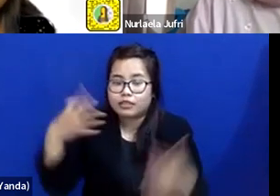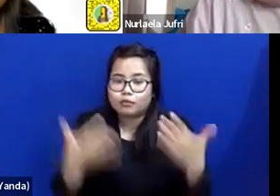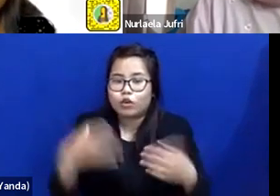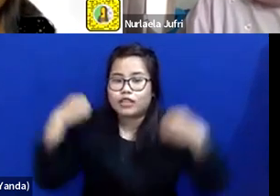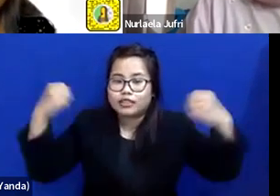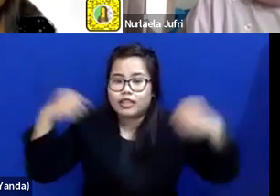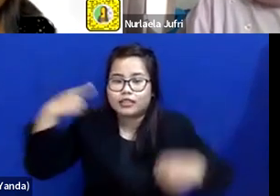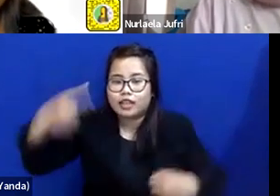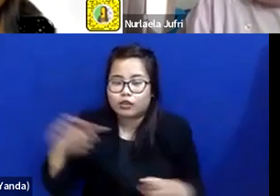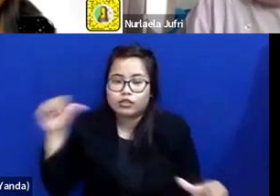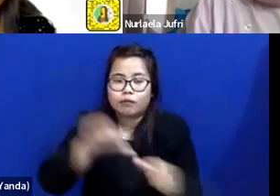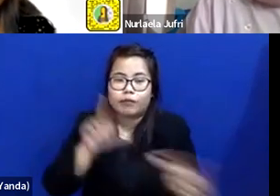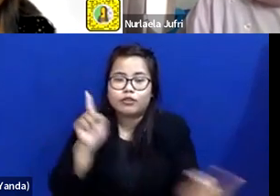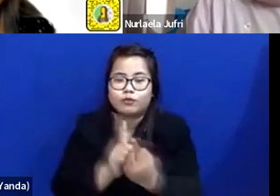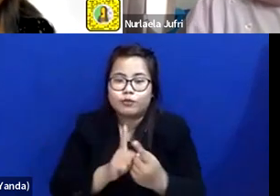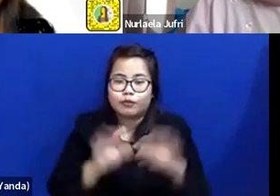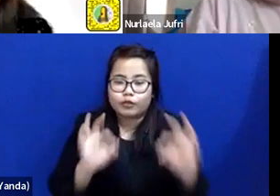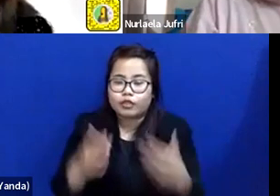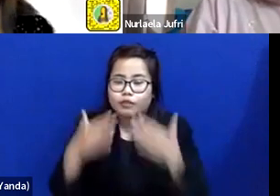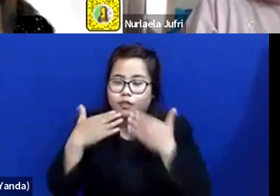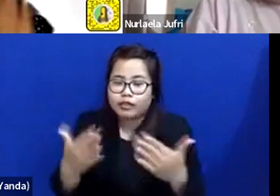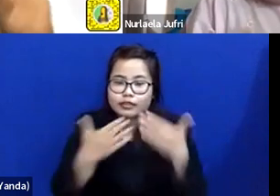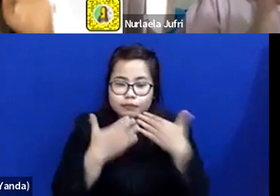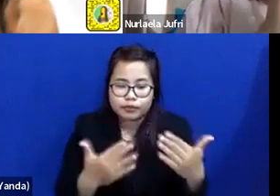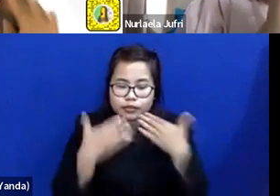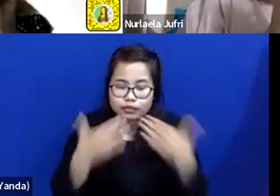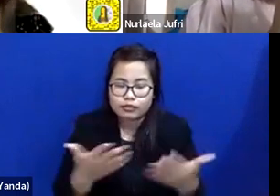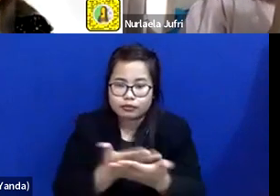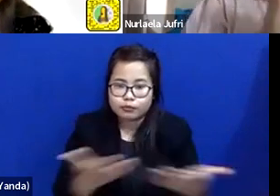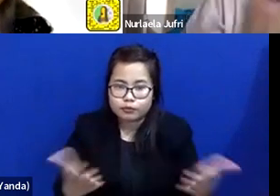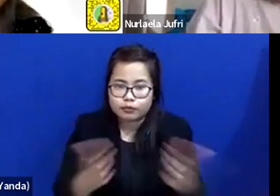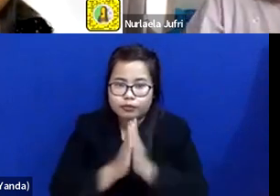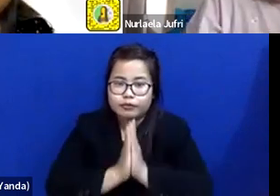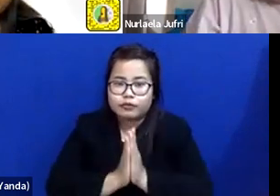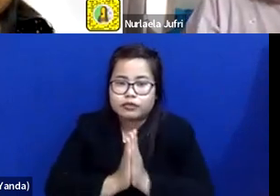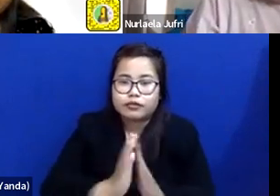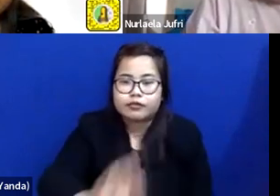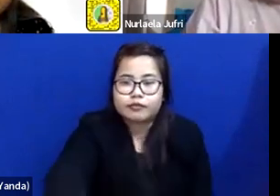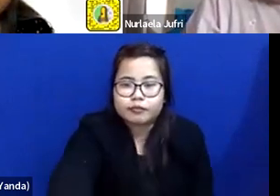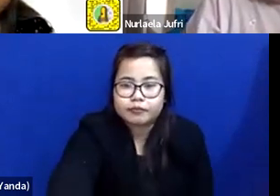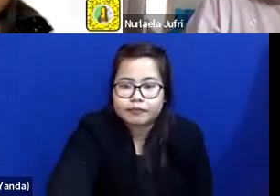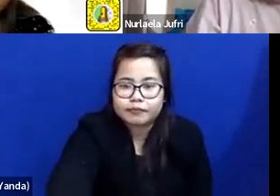selalu sampai jumpa terima kasih terima kasih banyak Bang Patra Mas Rianto